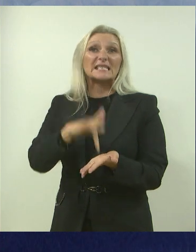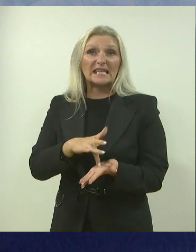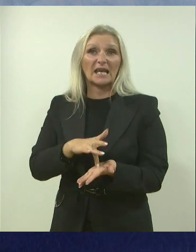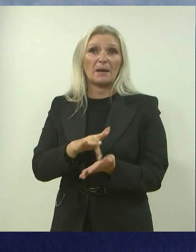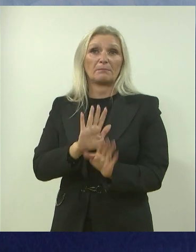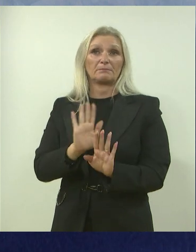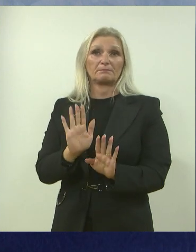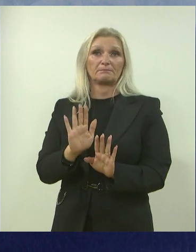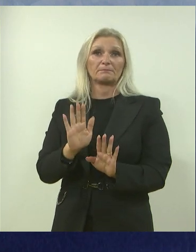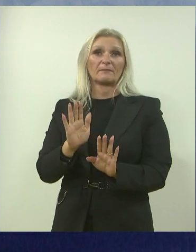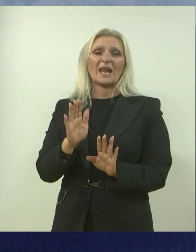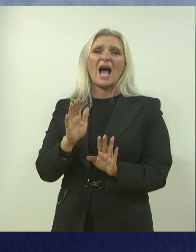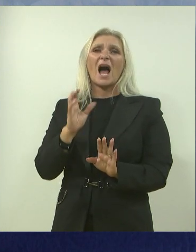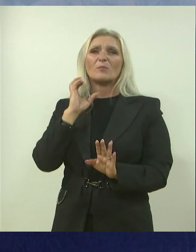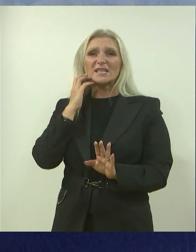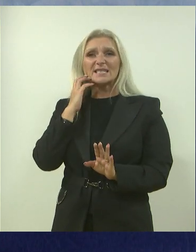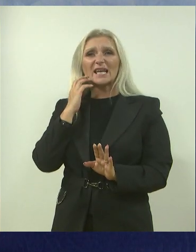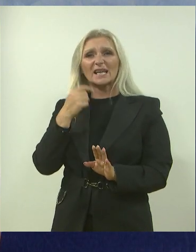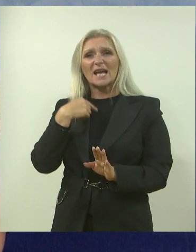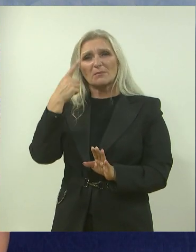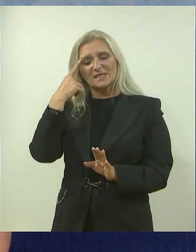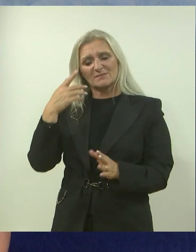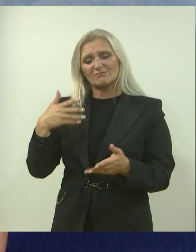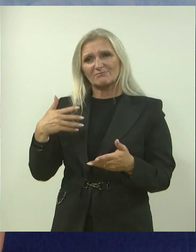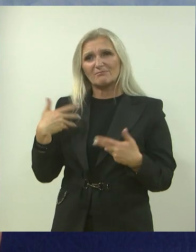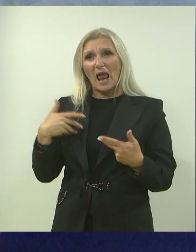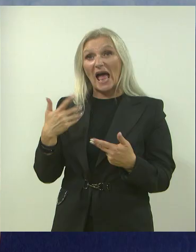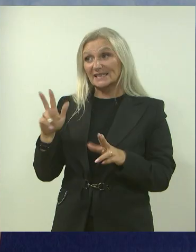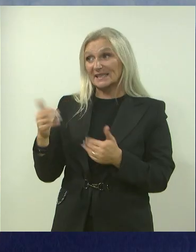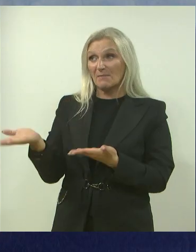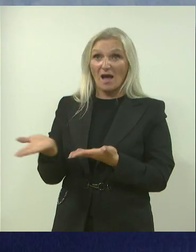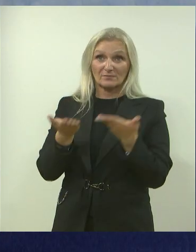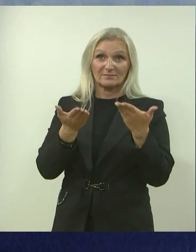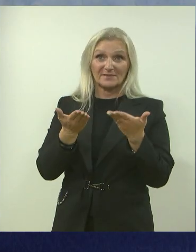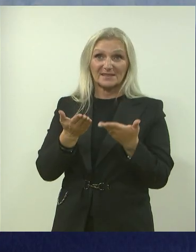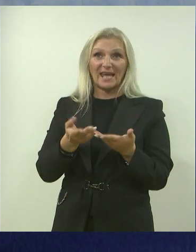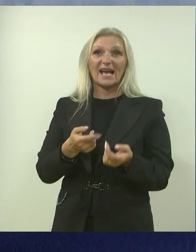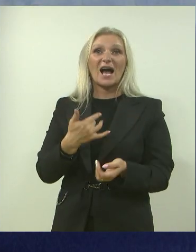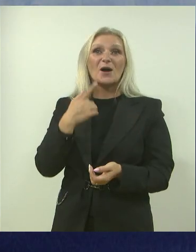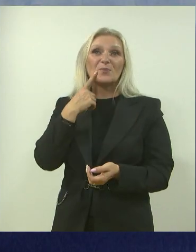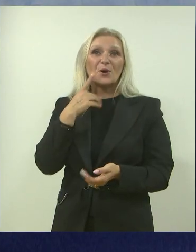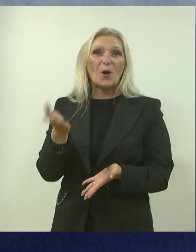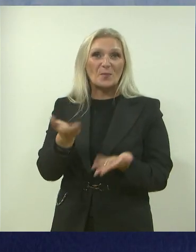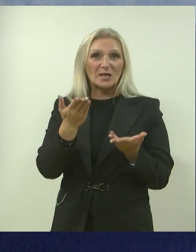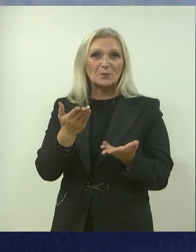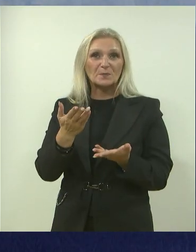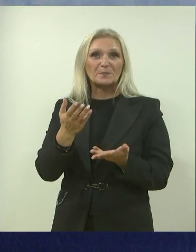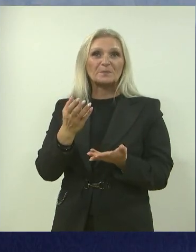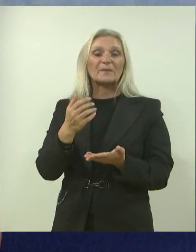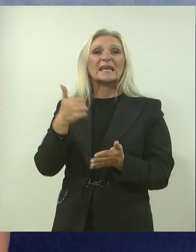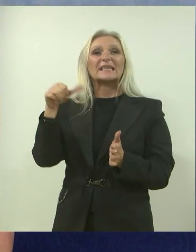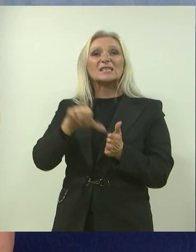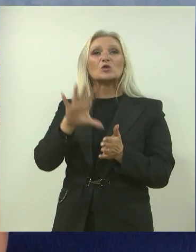da, ja bih rađe to propustio u mlađim generacijama, je zdravlje najbitnija stvar, jer ovo, ja da bih odvozio jedan Brisela 1500